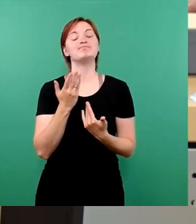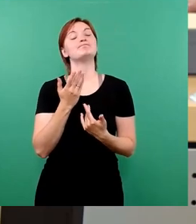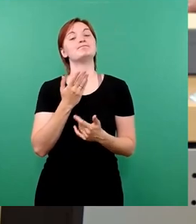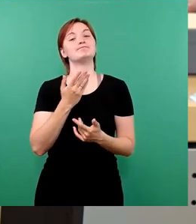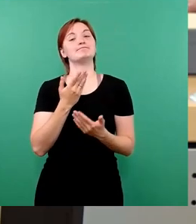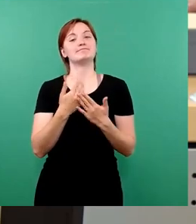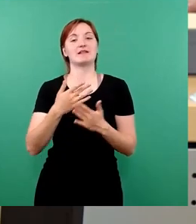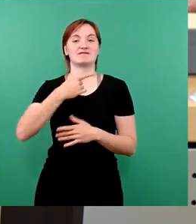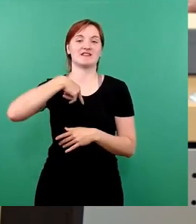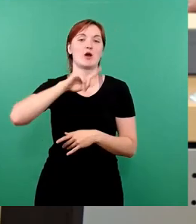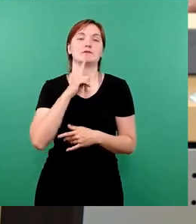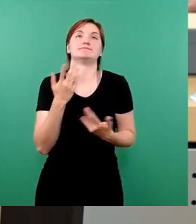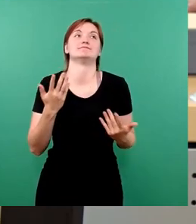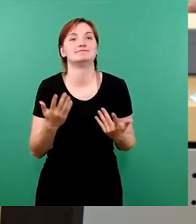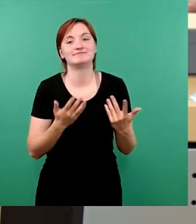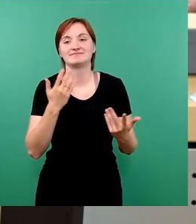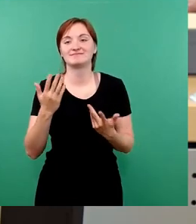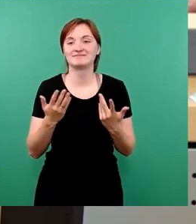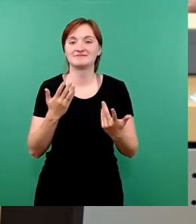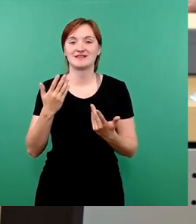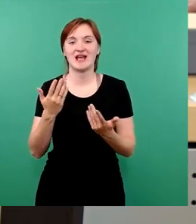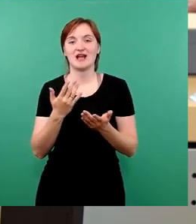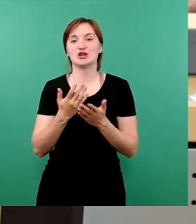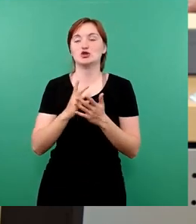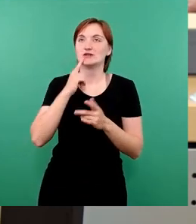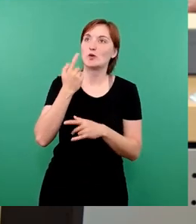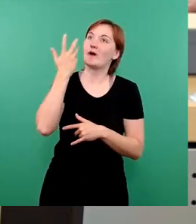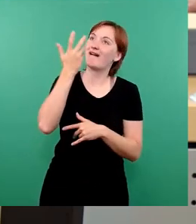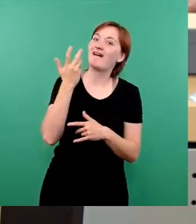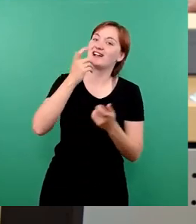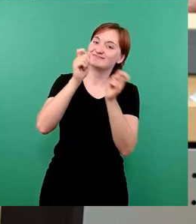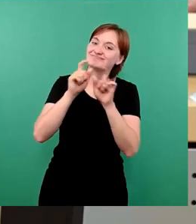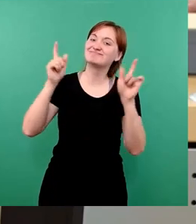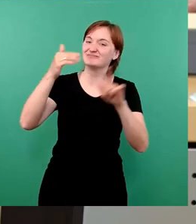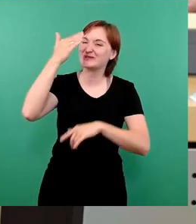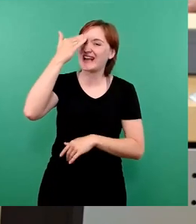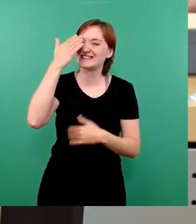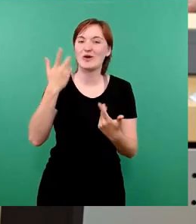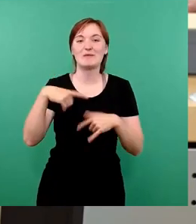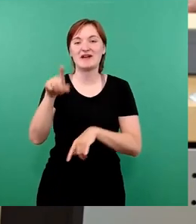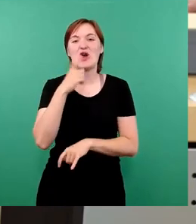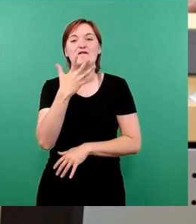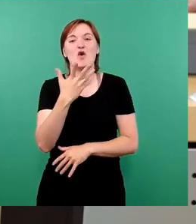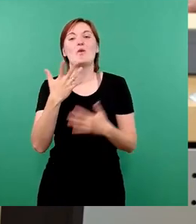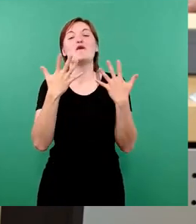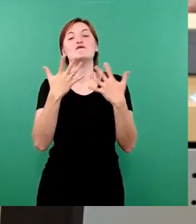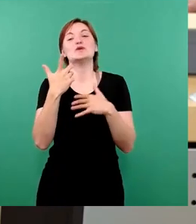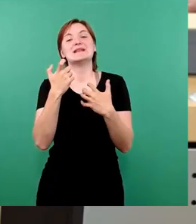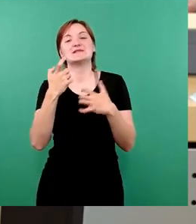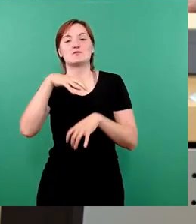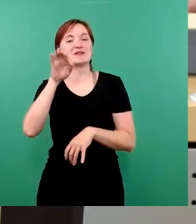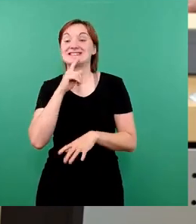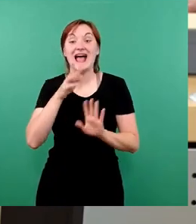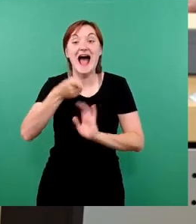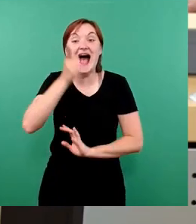ja, wir haben ja fast schon antizipiert diesen Antrag, dass dann jetzt nicht kommt 75 Prozent, sondern 100 Prozent, ja.